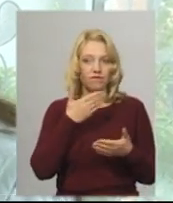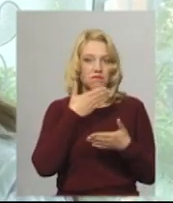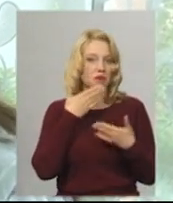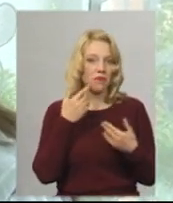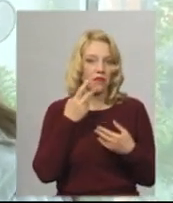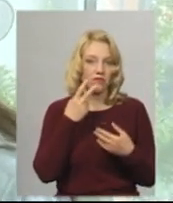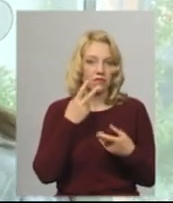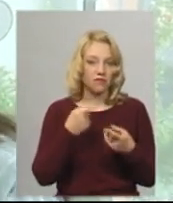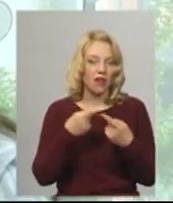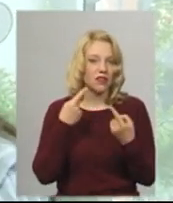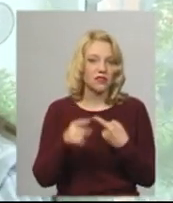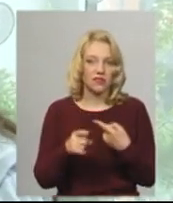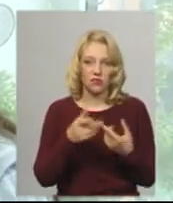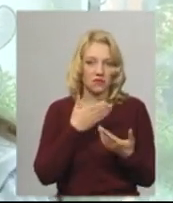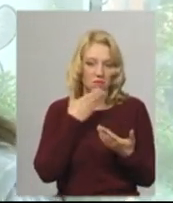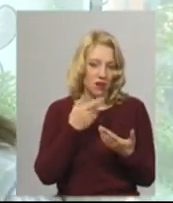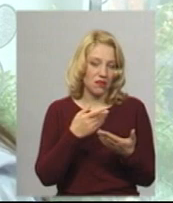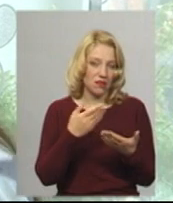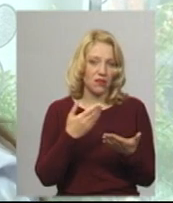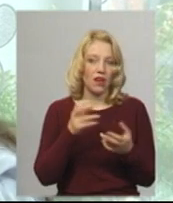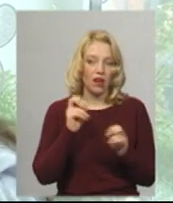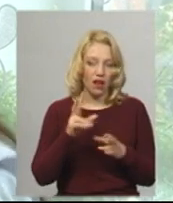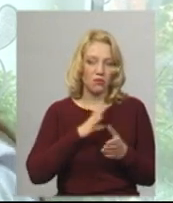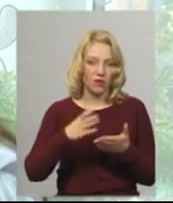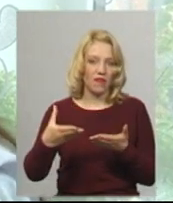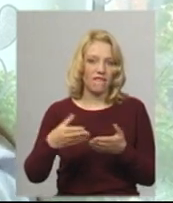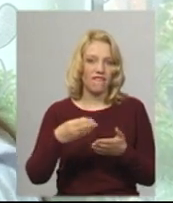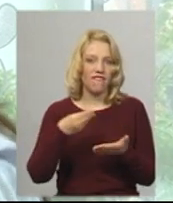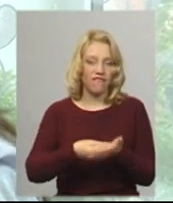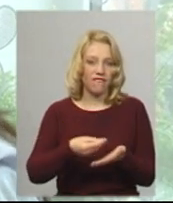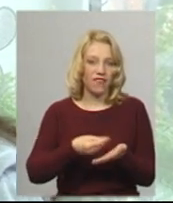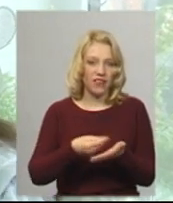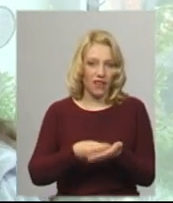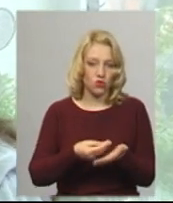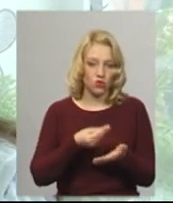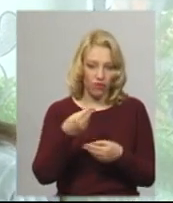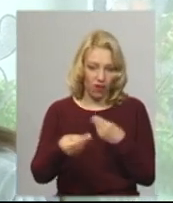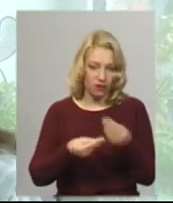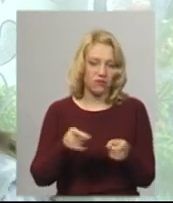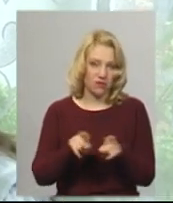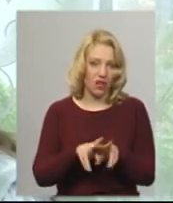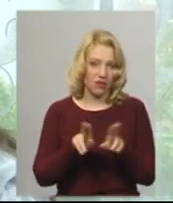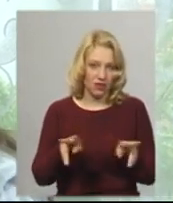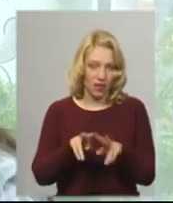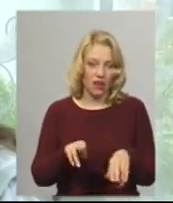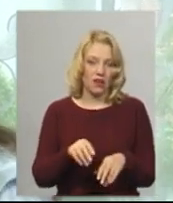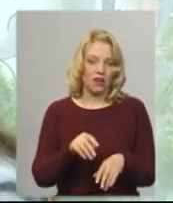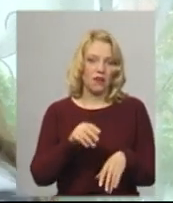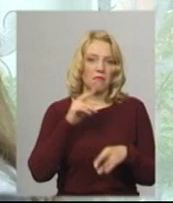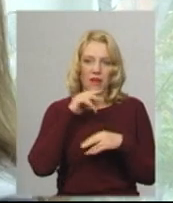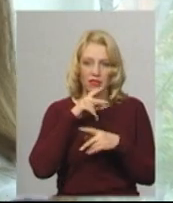різниці, тобто нас як фінансували, так і фінансують достатньо. Медикаментів в в лікарні вистачає,